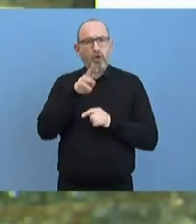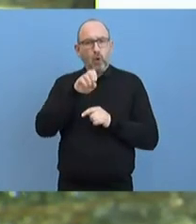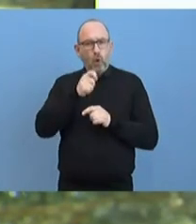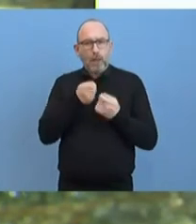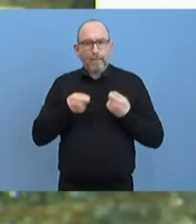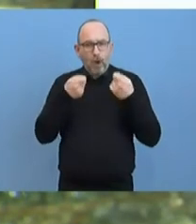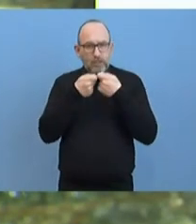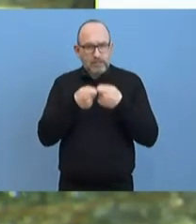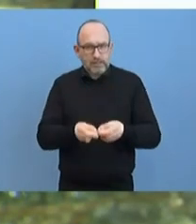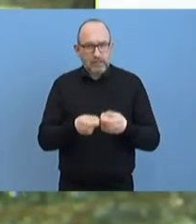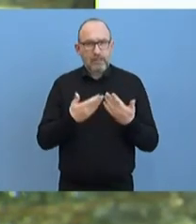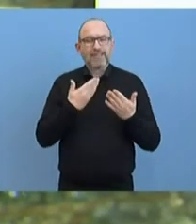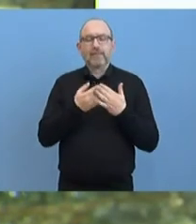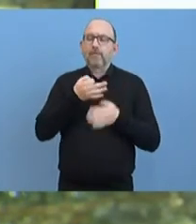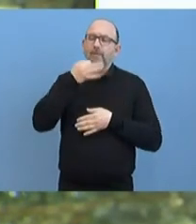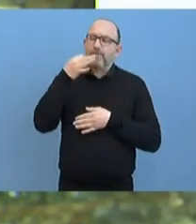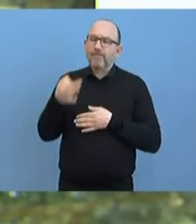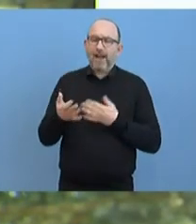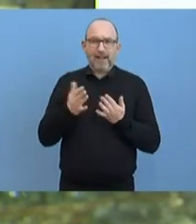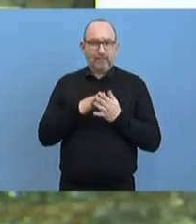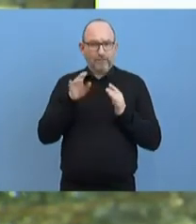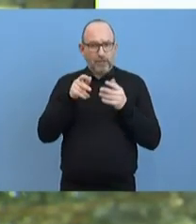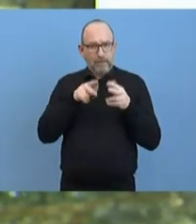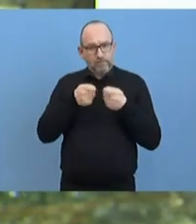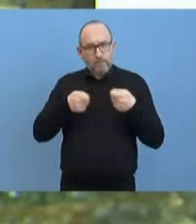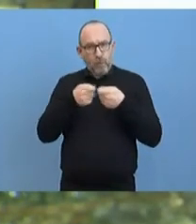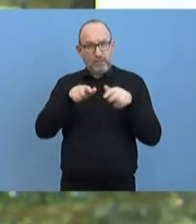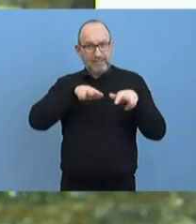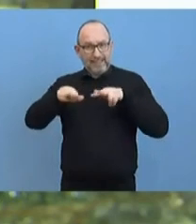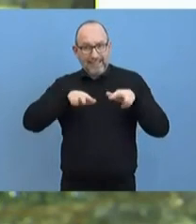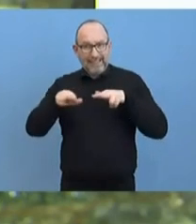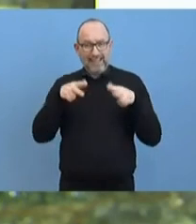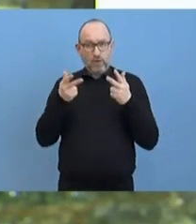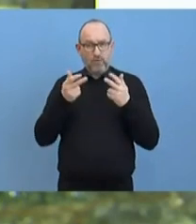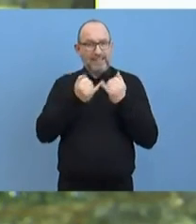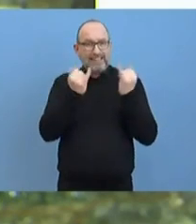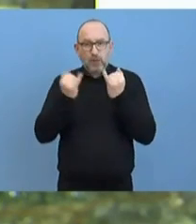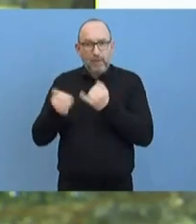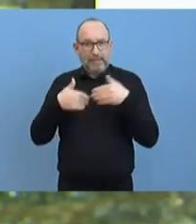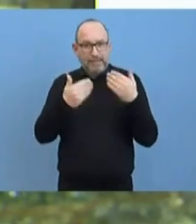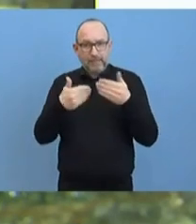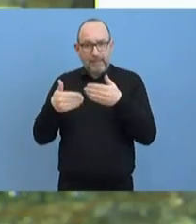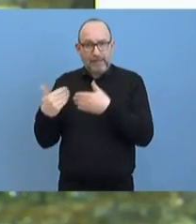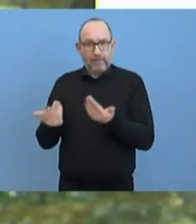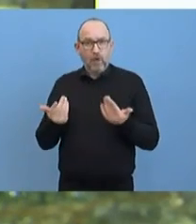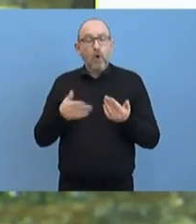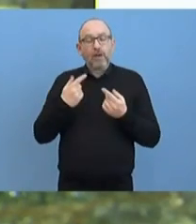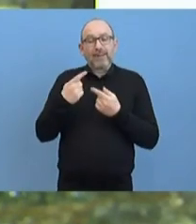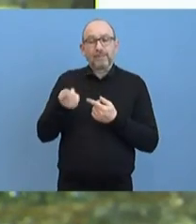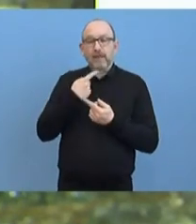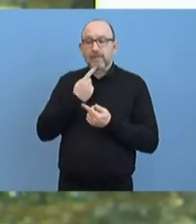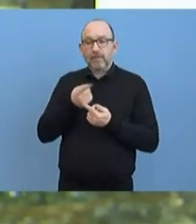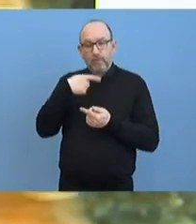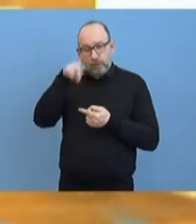Welche Instrumente sind da überhaupt für die Bundesregierung überhaupt verhandelbar? Und welche, sagt man von vornherein, kommt nicht in Frage?